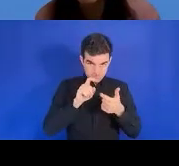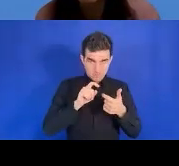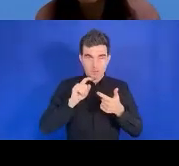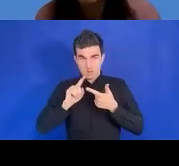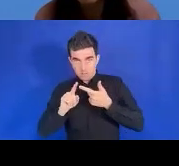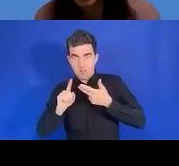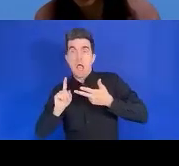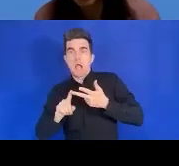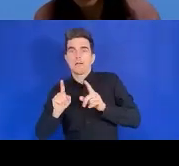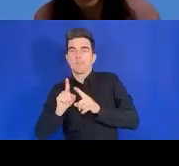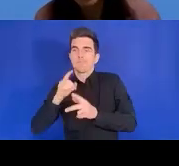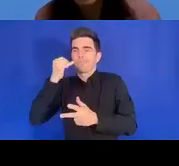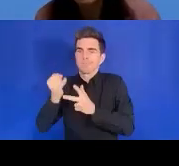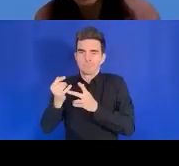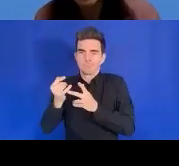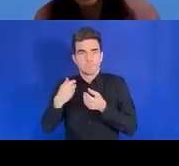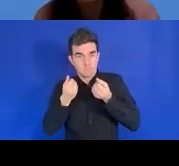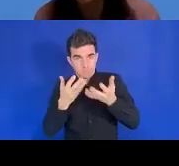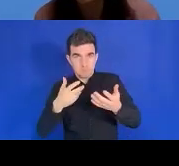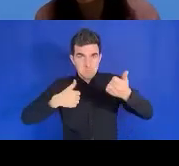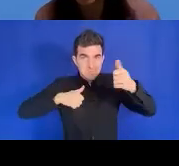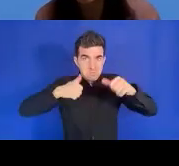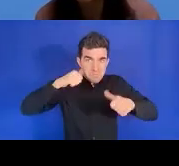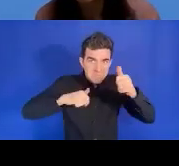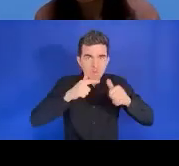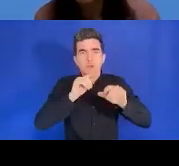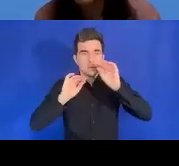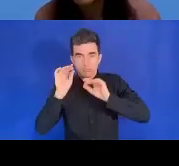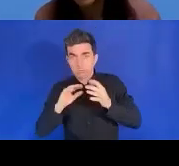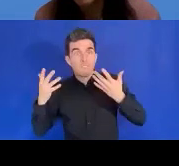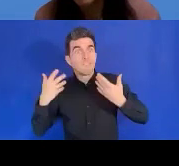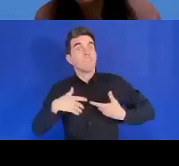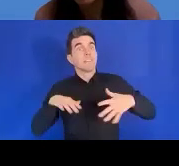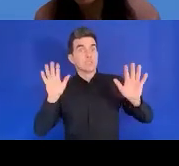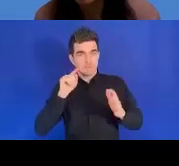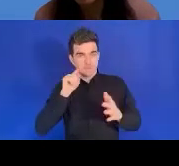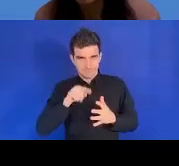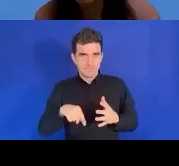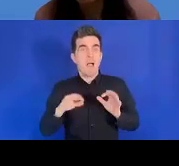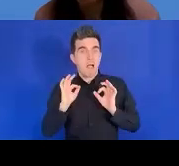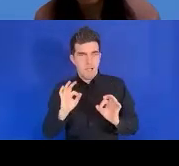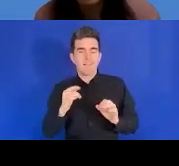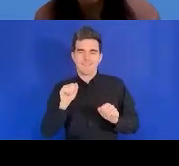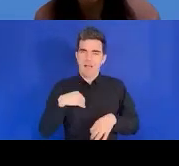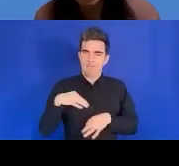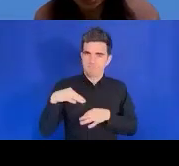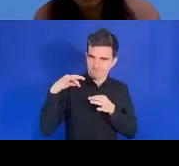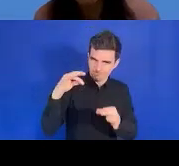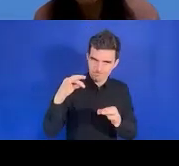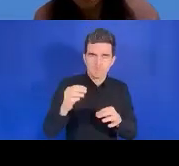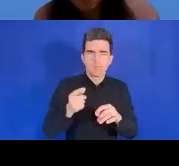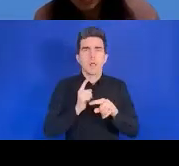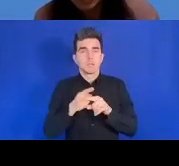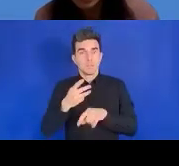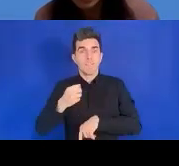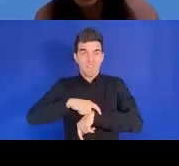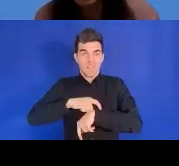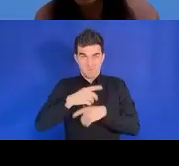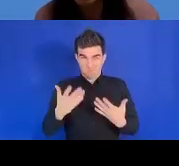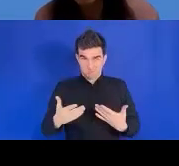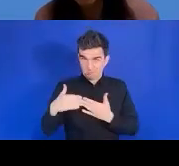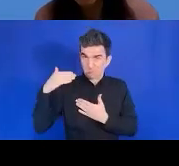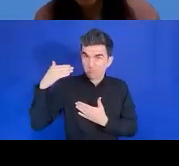lien, le temps pour vous, vous avez donc le temps de remplir ce quiz avant le 17